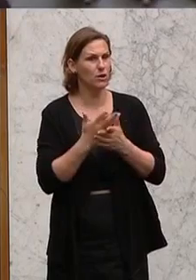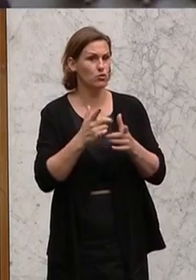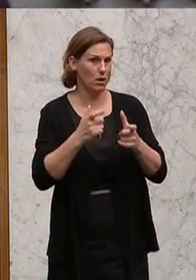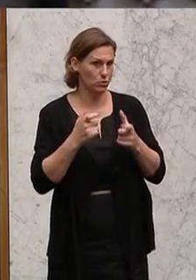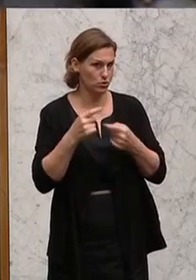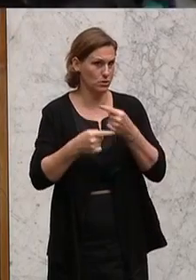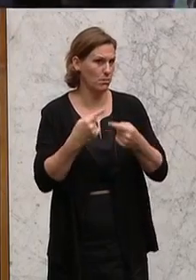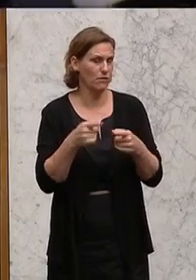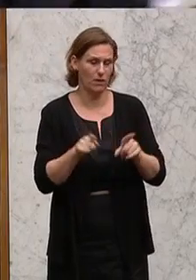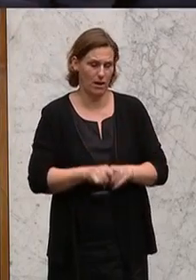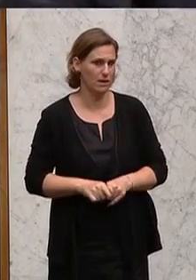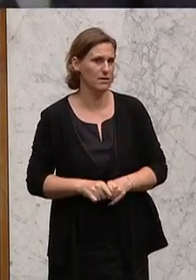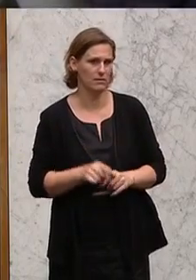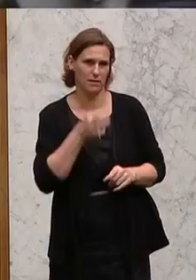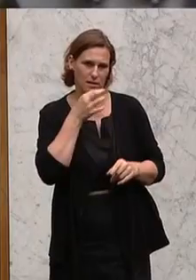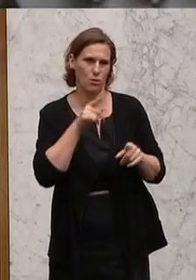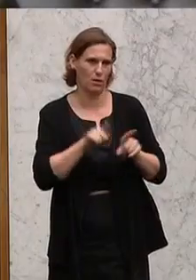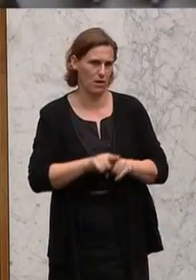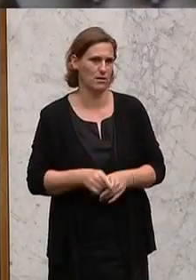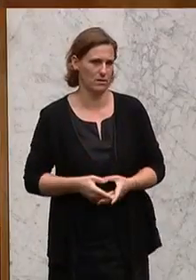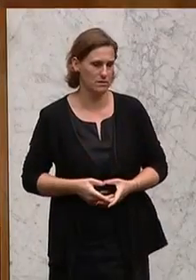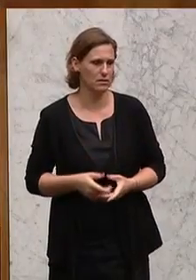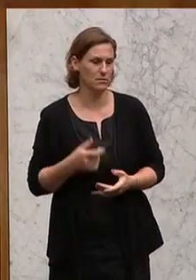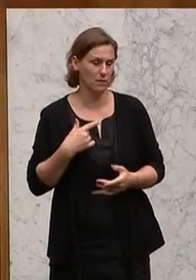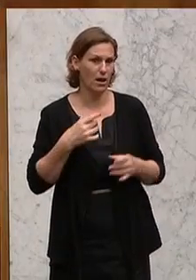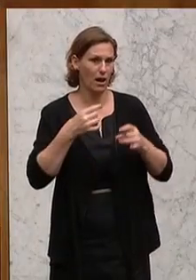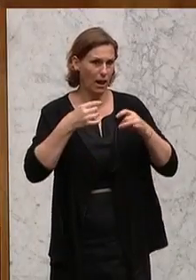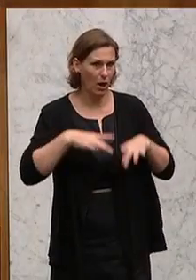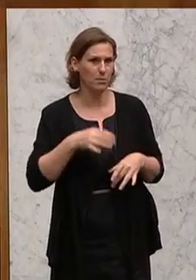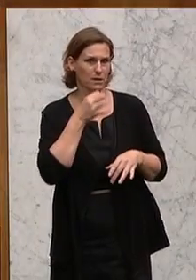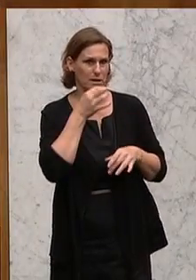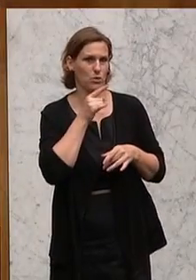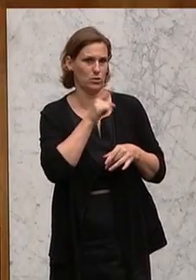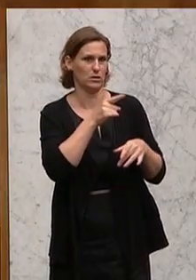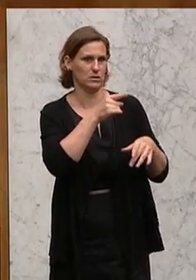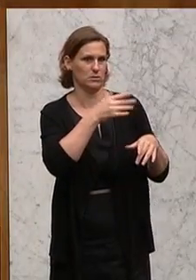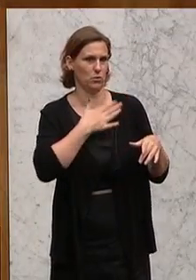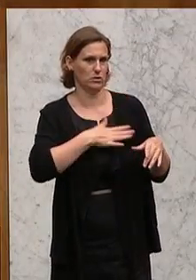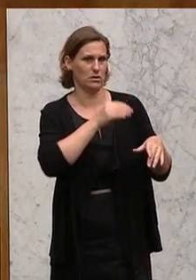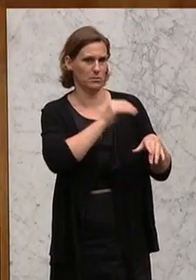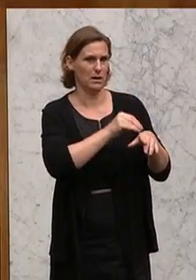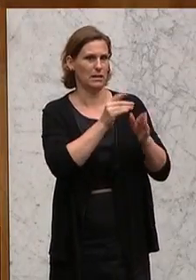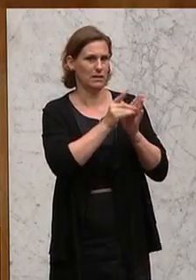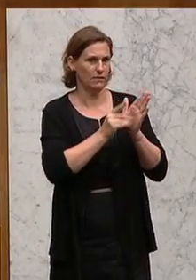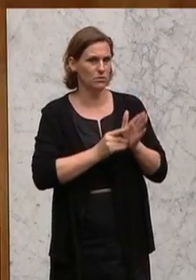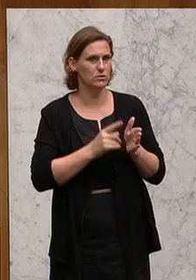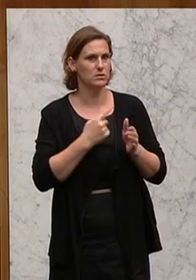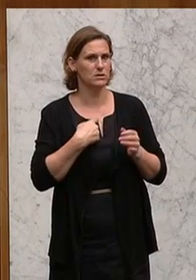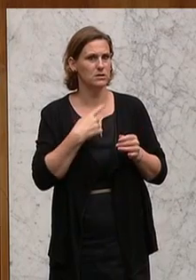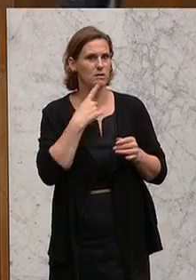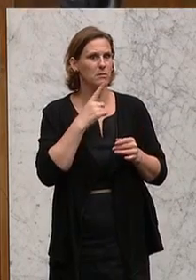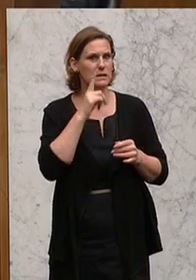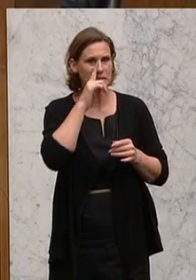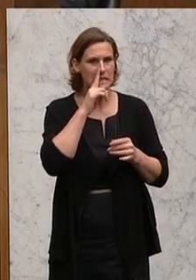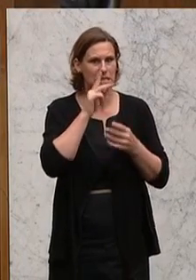passiert ist. Und Sie werden mir erlauben, genau das ist im Übrigen die Definition von einer sexistischen